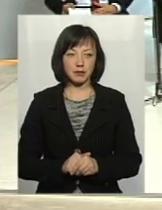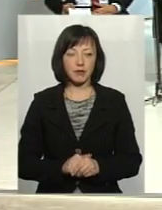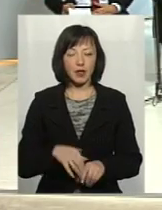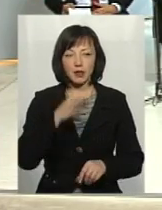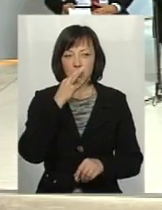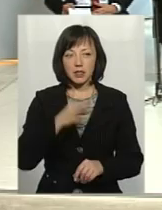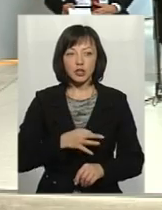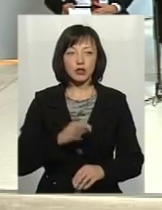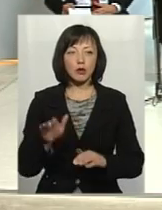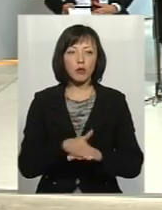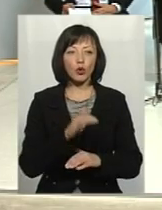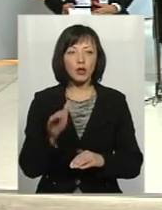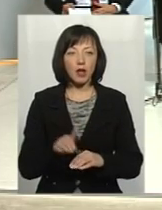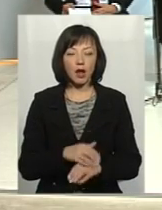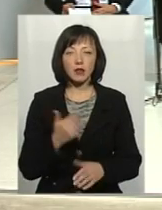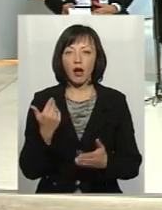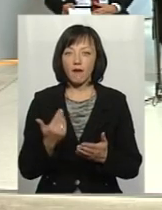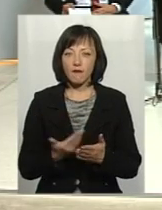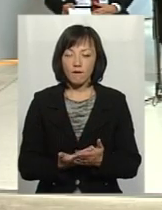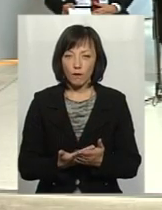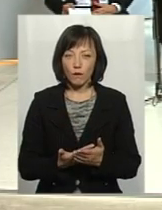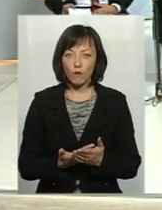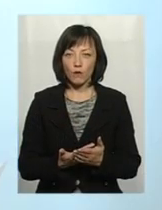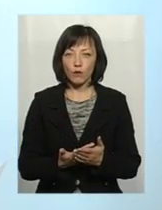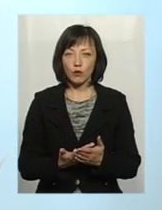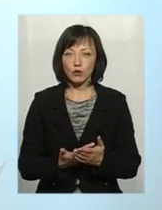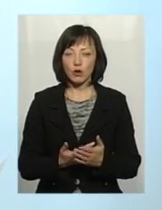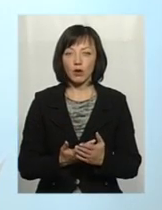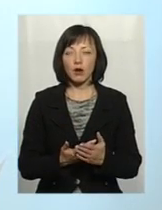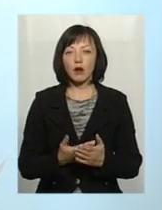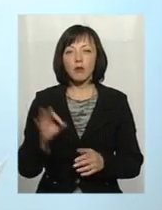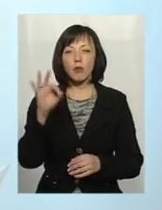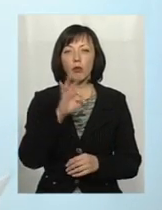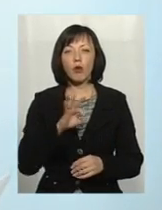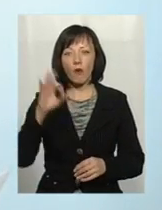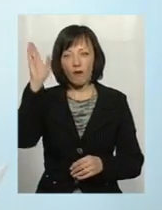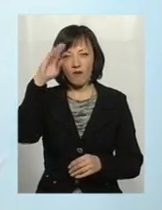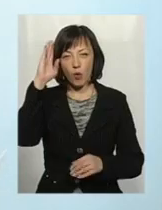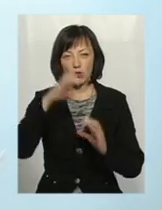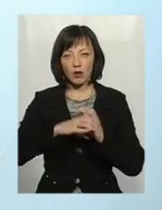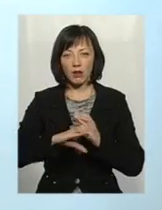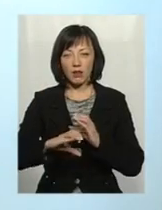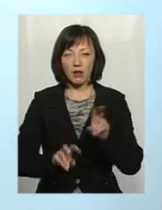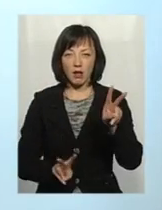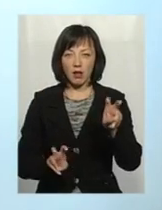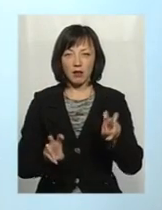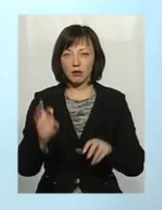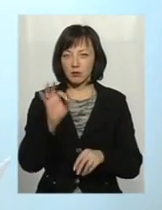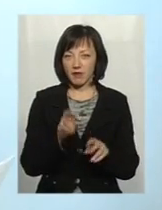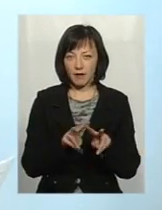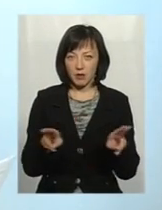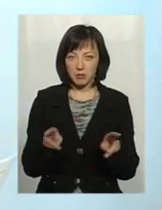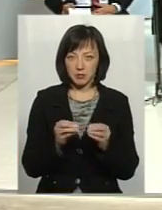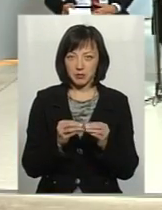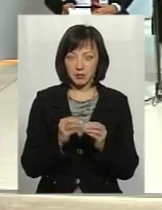ласка, а от, власне, за те, що говорив Олег Іванович за водоканал, чи це ми говоримо про одне і те саме